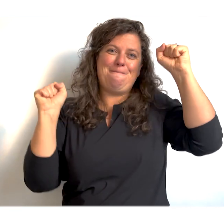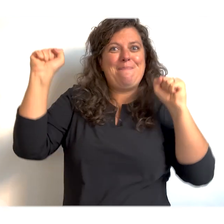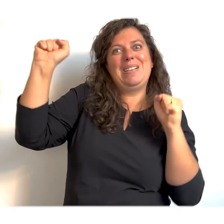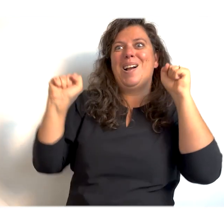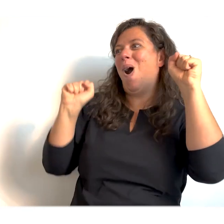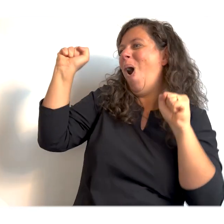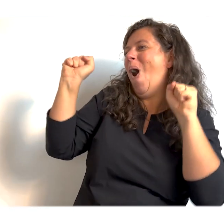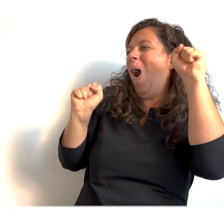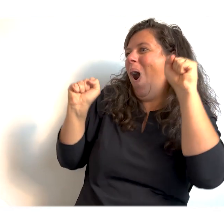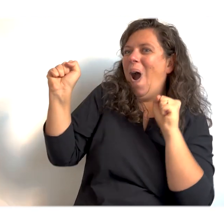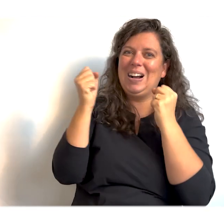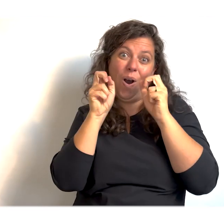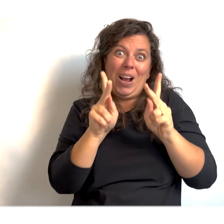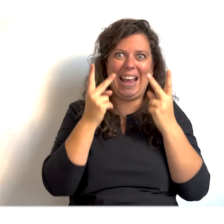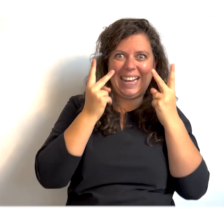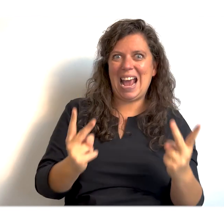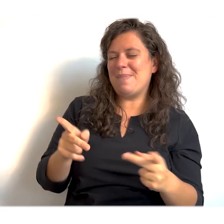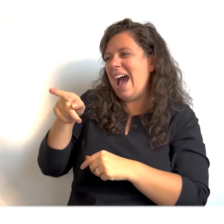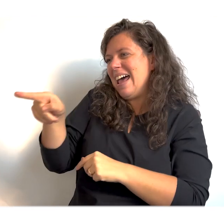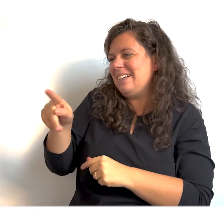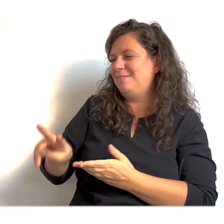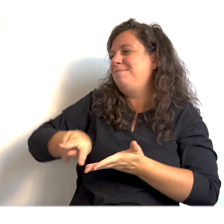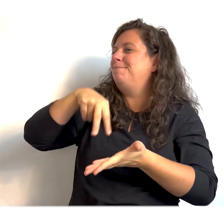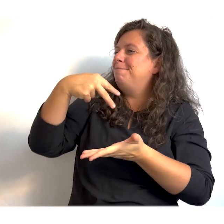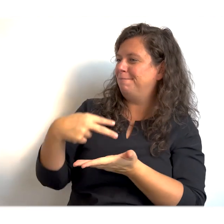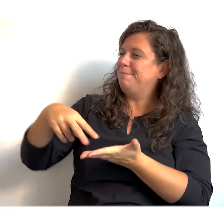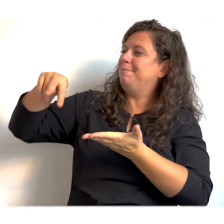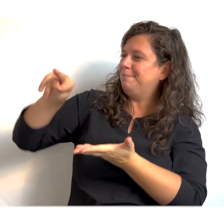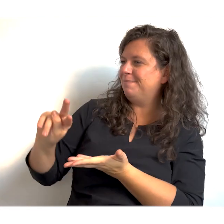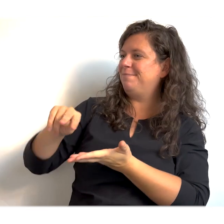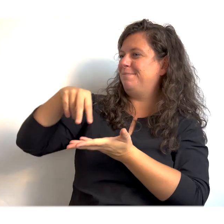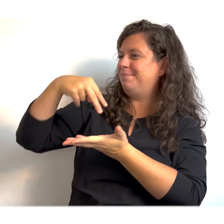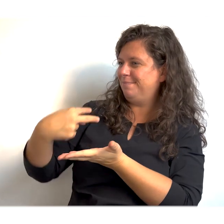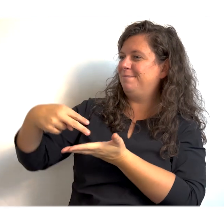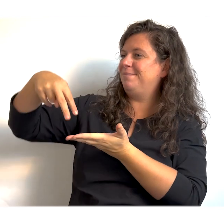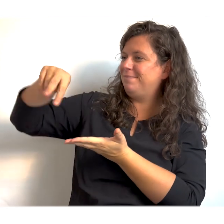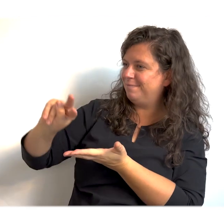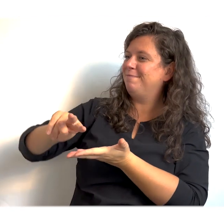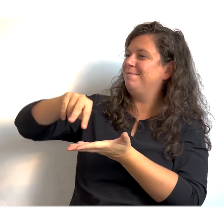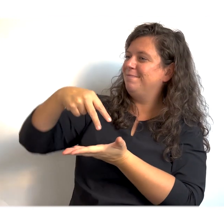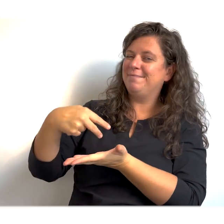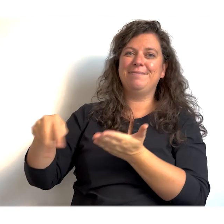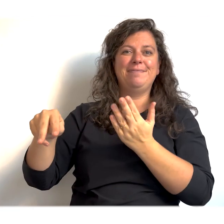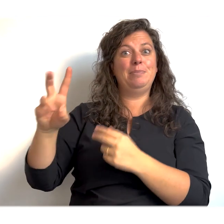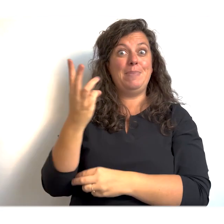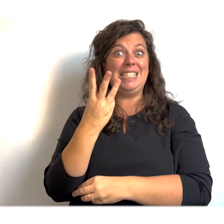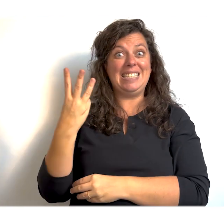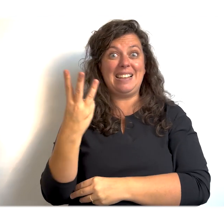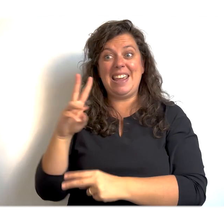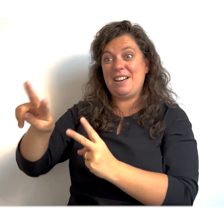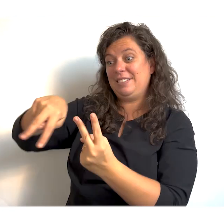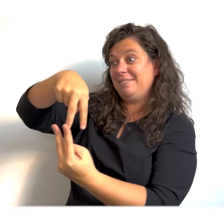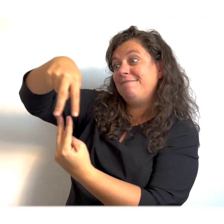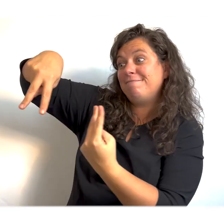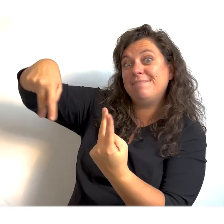Oké, nou, dan mag jij als eerste voordansen. Ja, jullie doen het goed met z'n drieën. Zo.